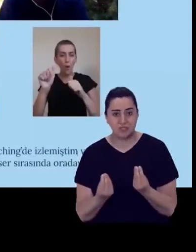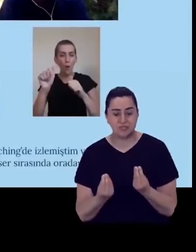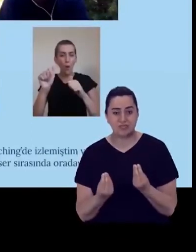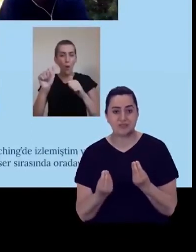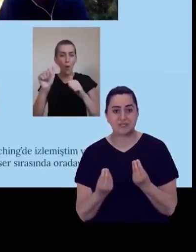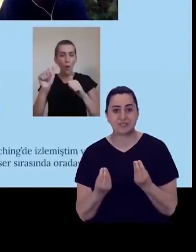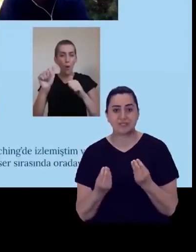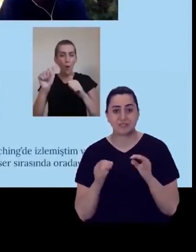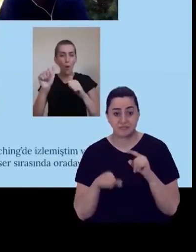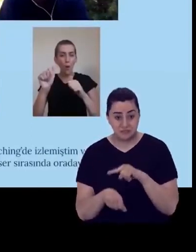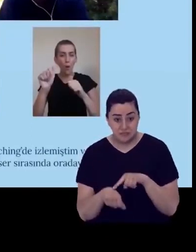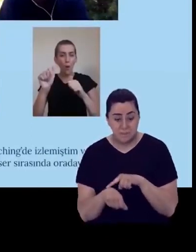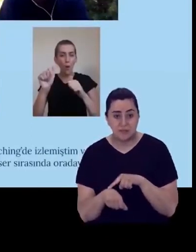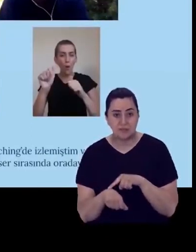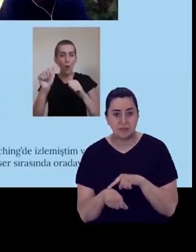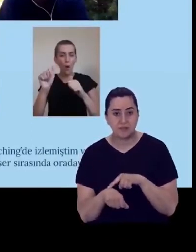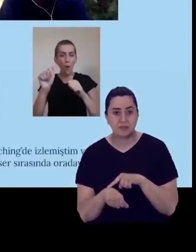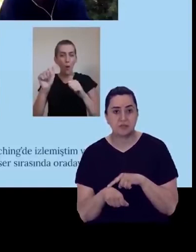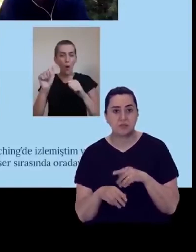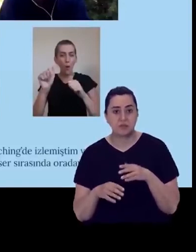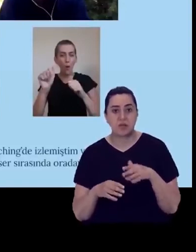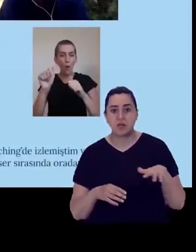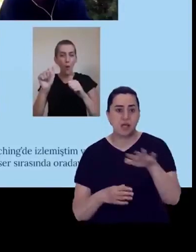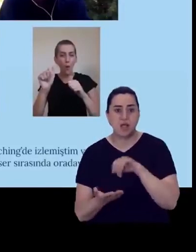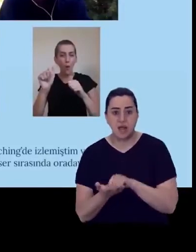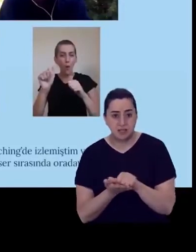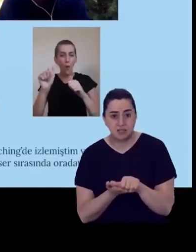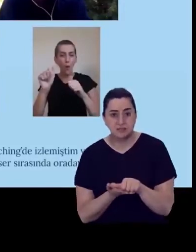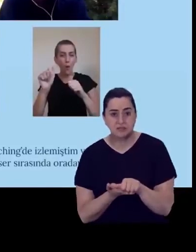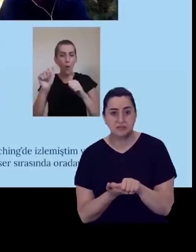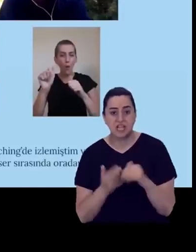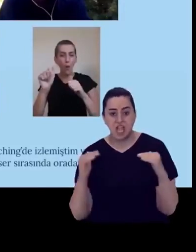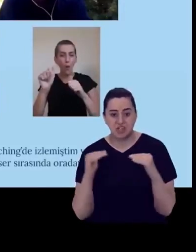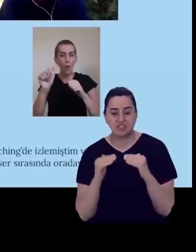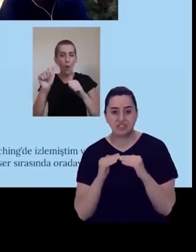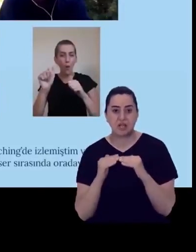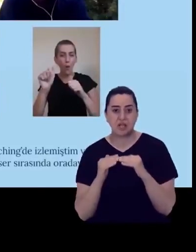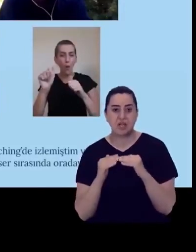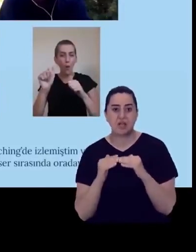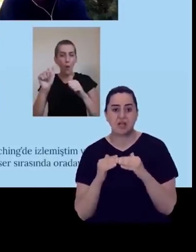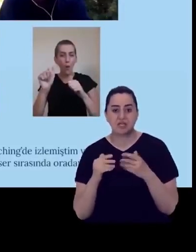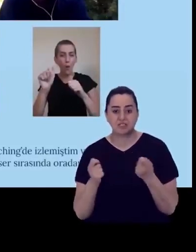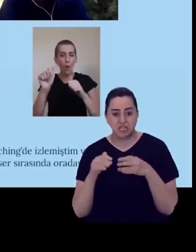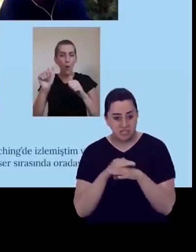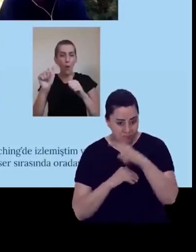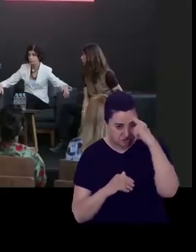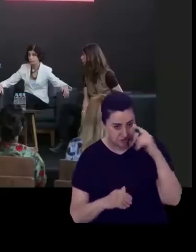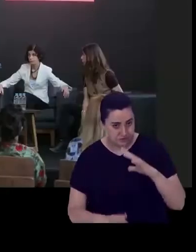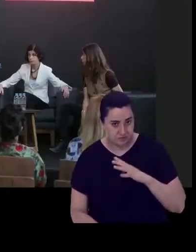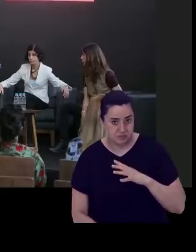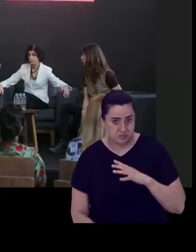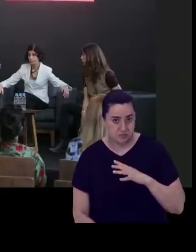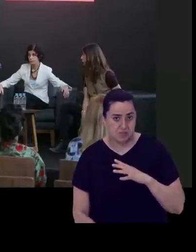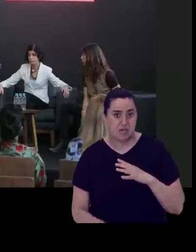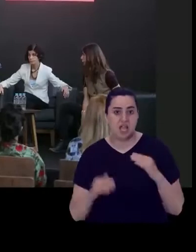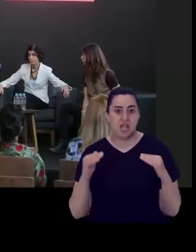sağladığımız an Aslında herkesin eşit şekilde istihdam edilebileceği var.